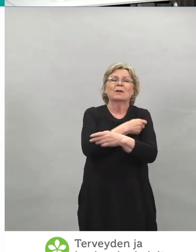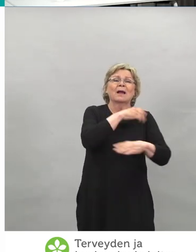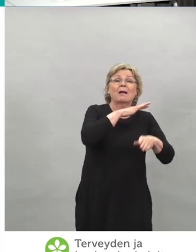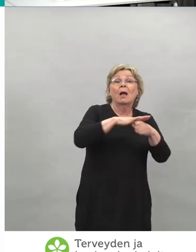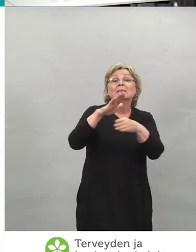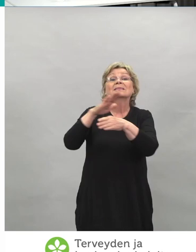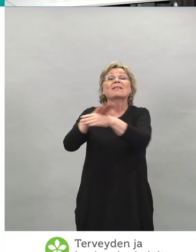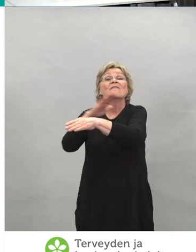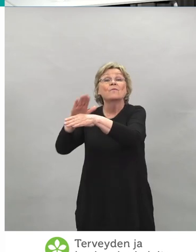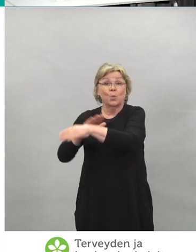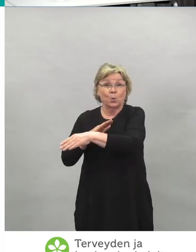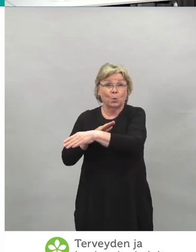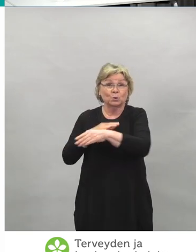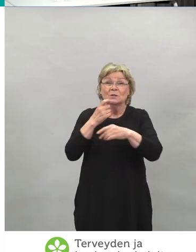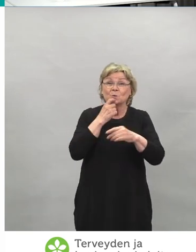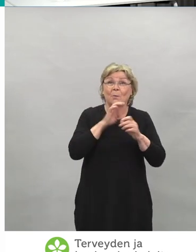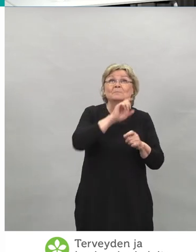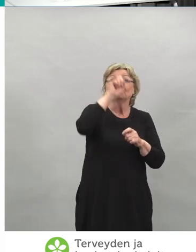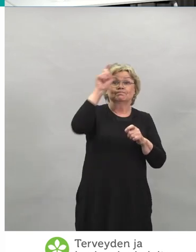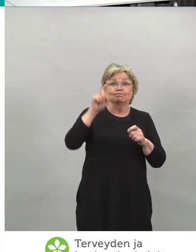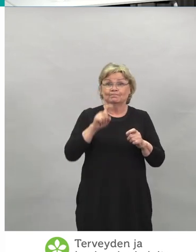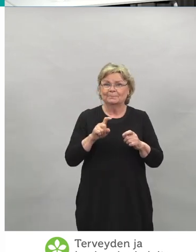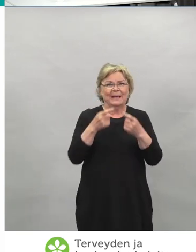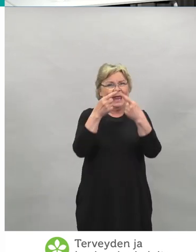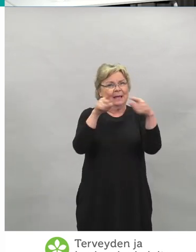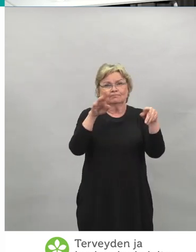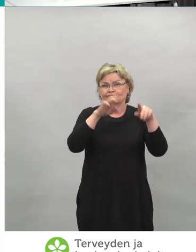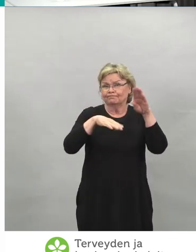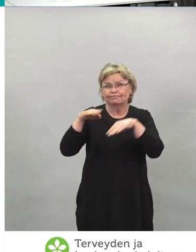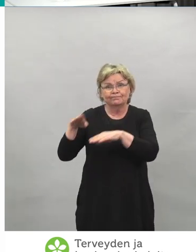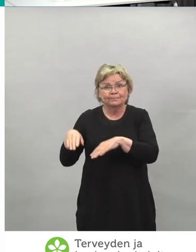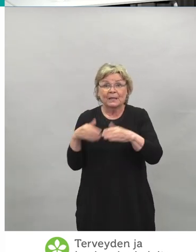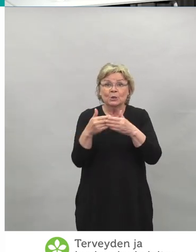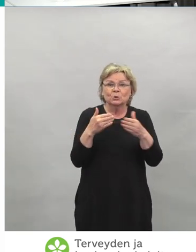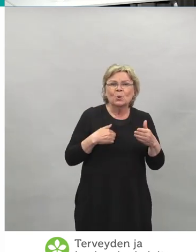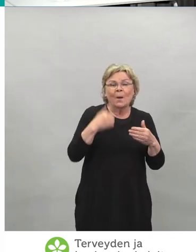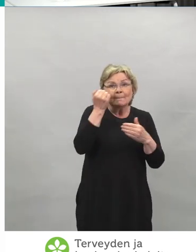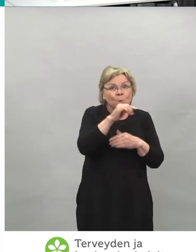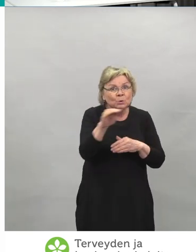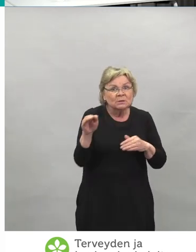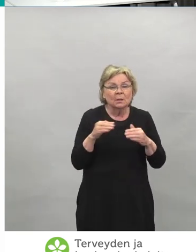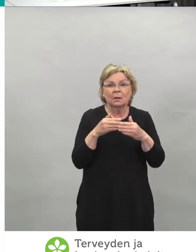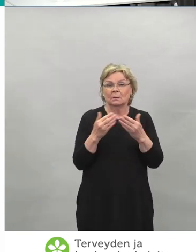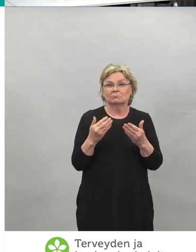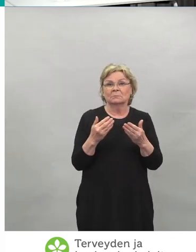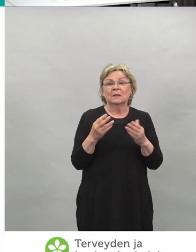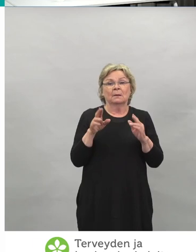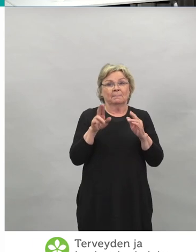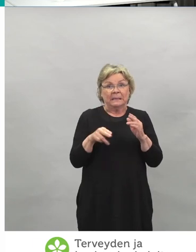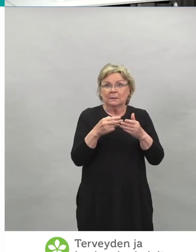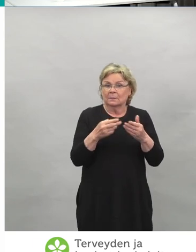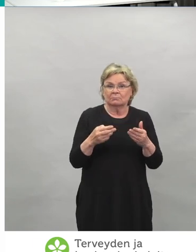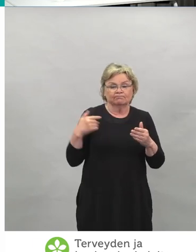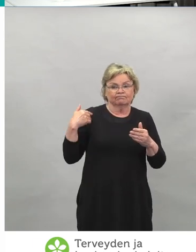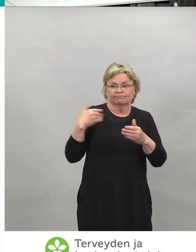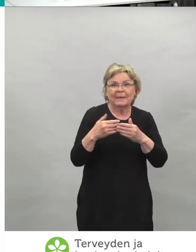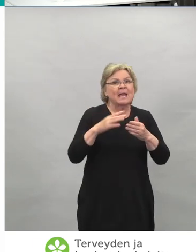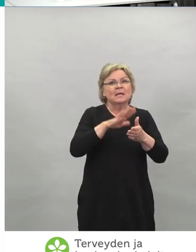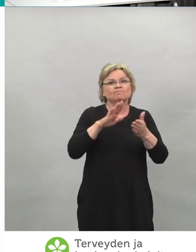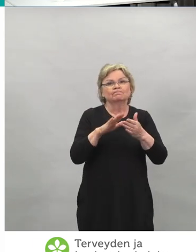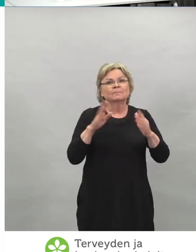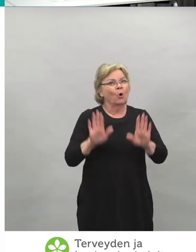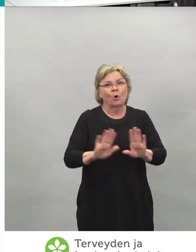erilaisia. Tähän laitoin nyt vielä muistutuksessa näitä, että meillä ei missään vaiheessa ole jaettu rokotteita